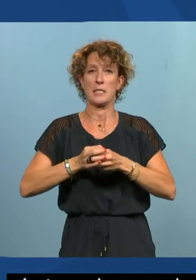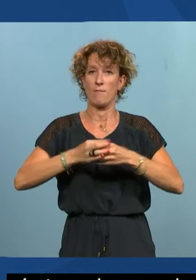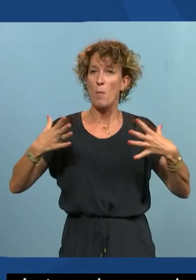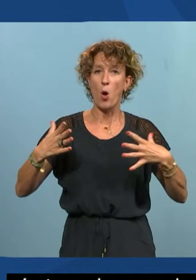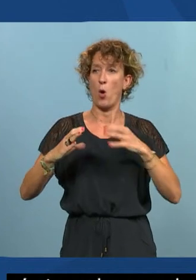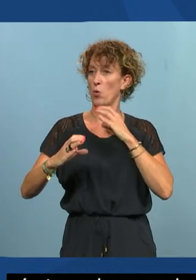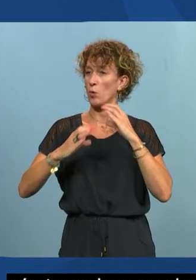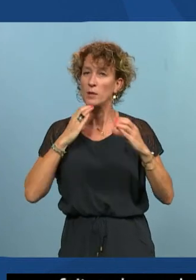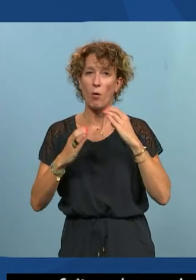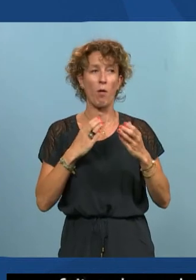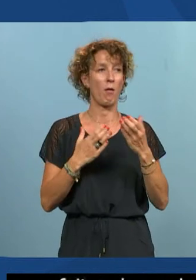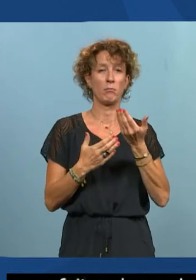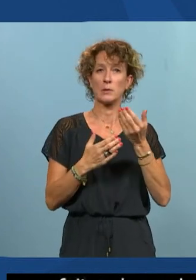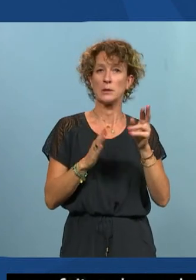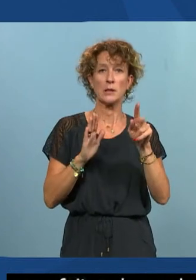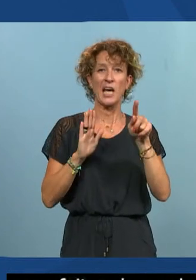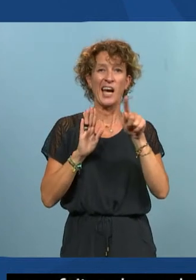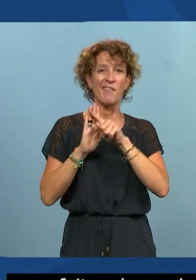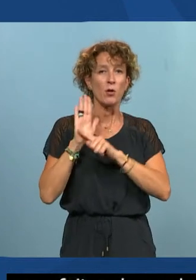communiquant qu'on soit référenceur